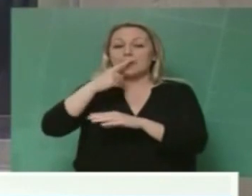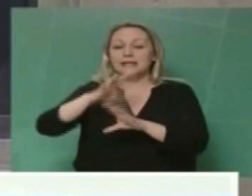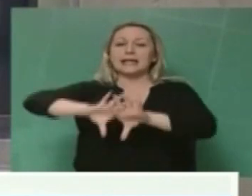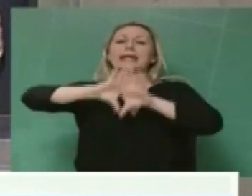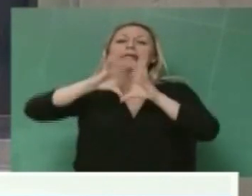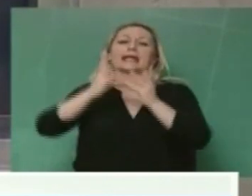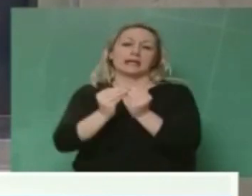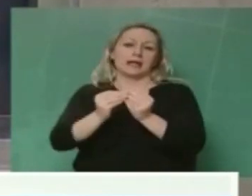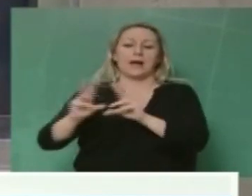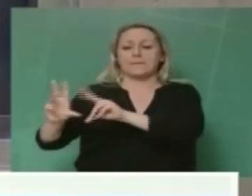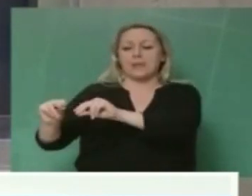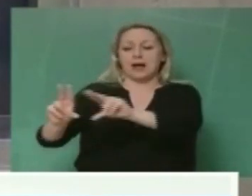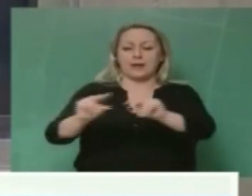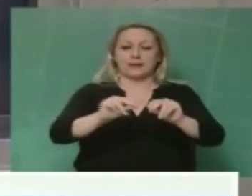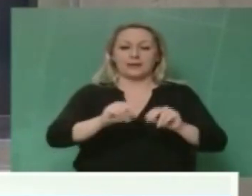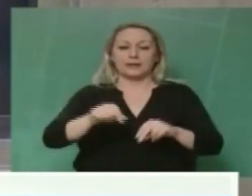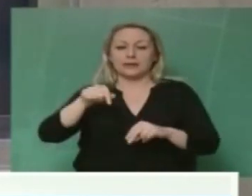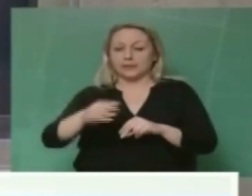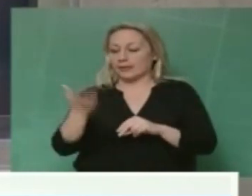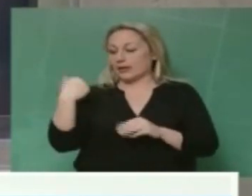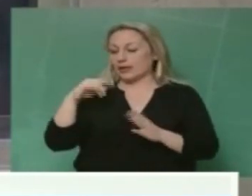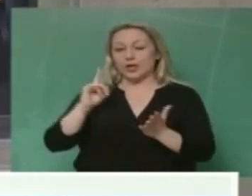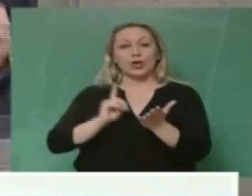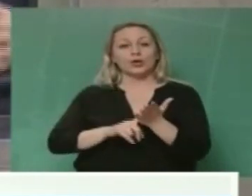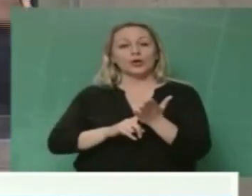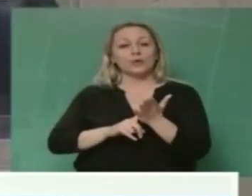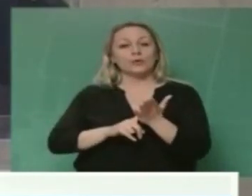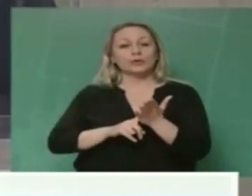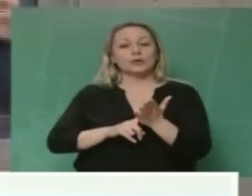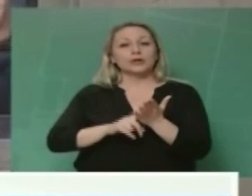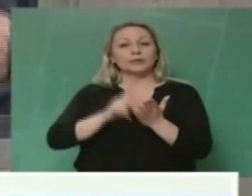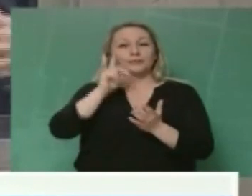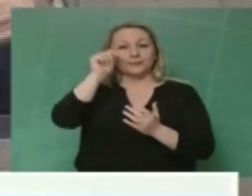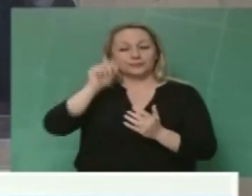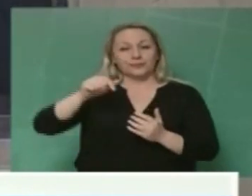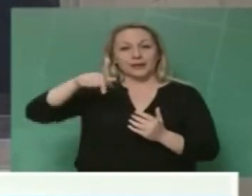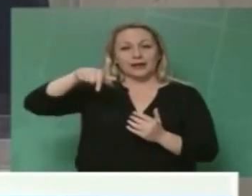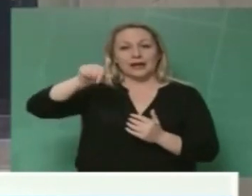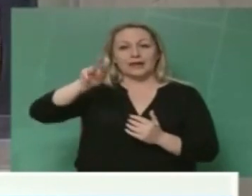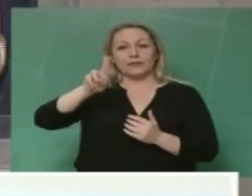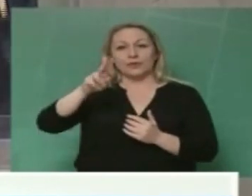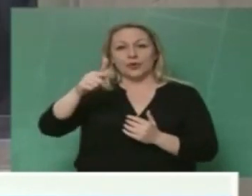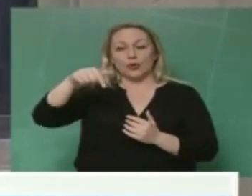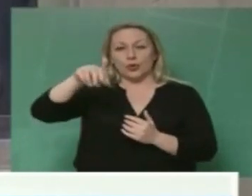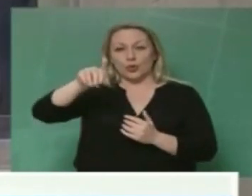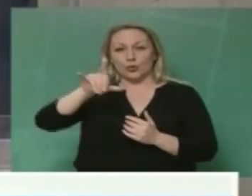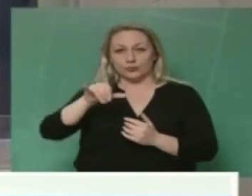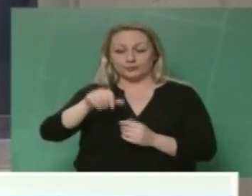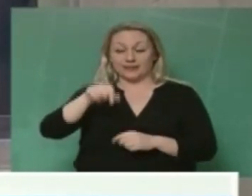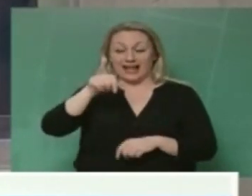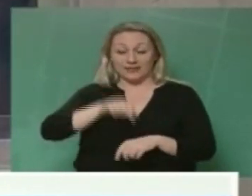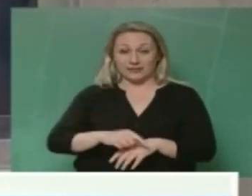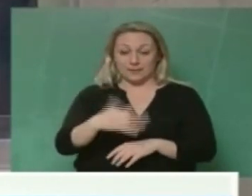μάλιστα αυτό έγινε με τον τελευταίο νόμο του κυρίου Γαβρόγλου τα 4 πέμπτα